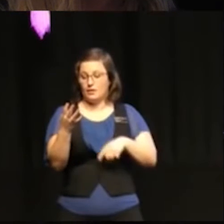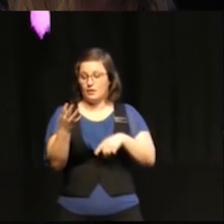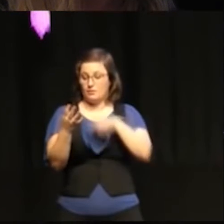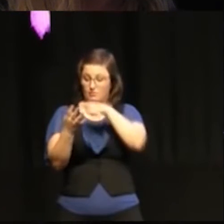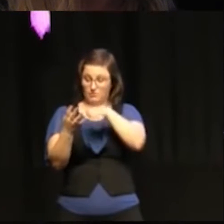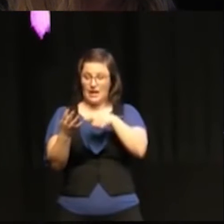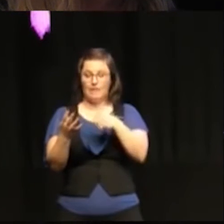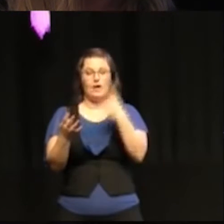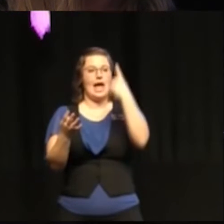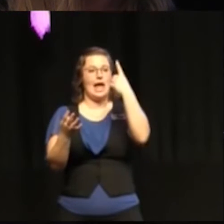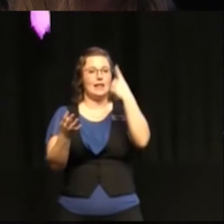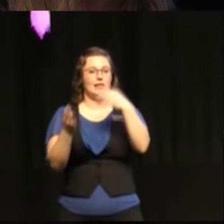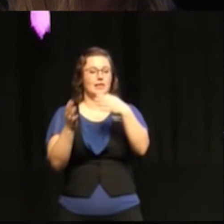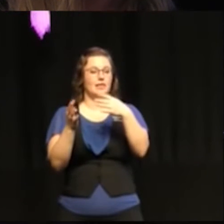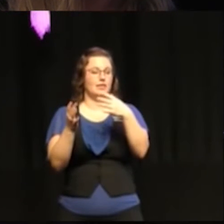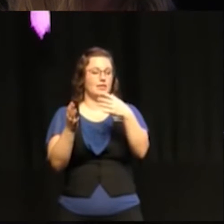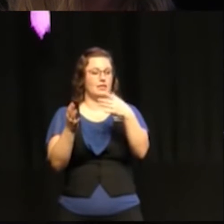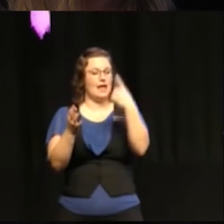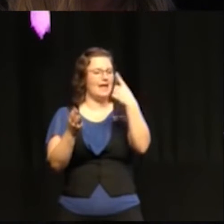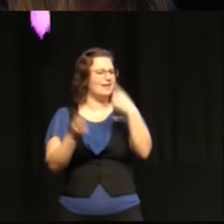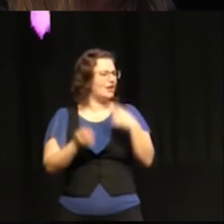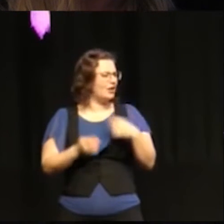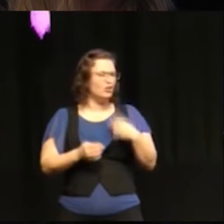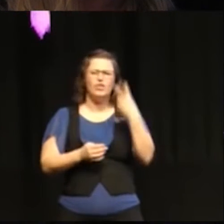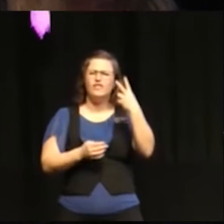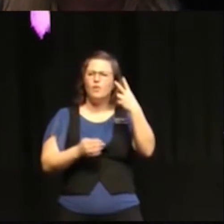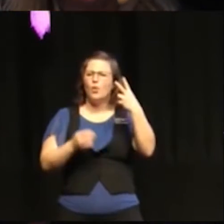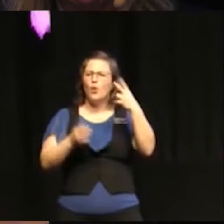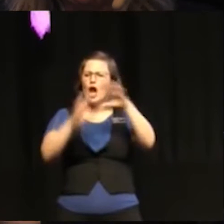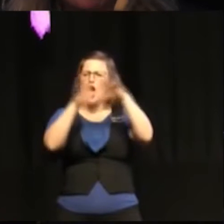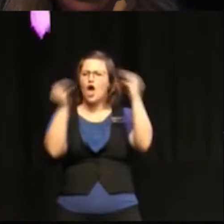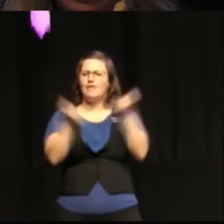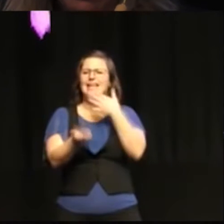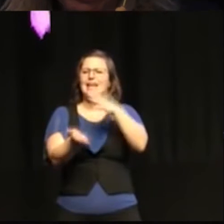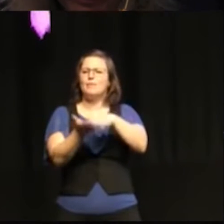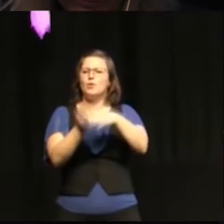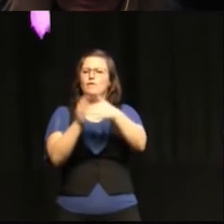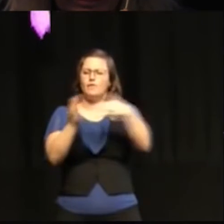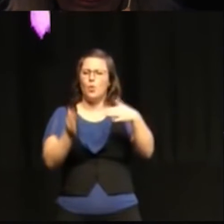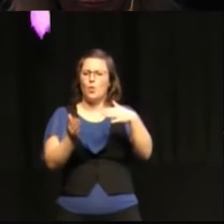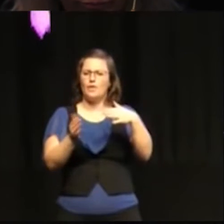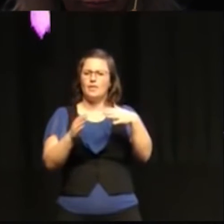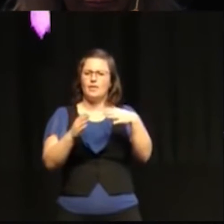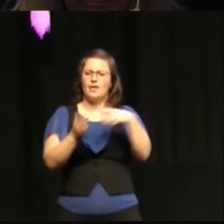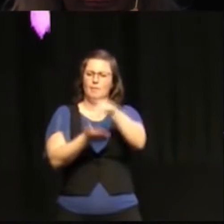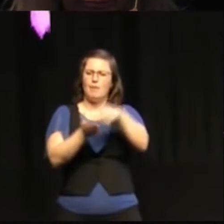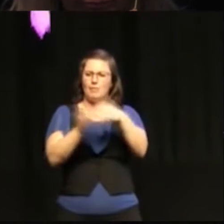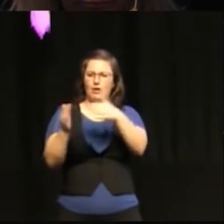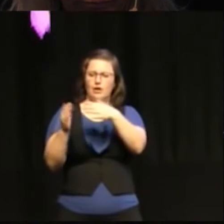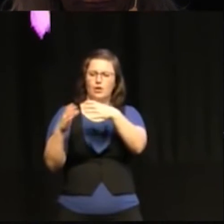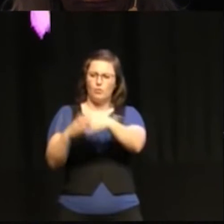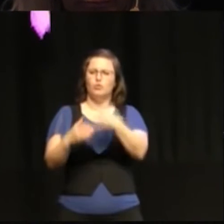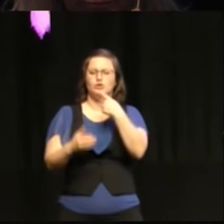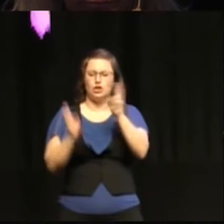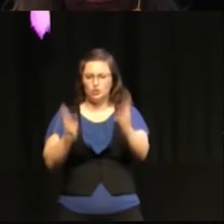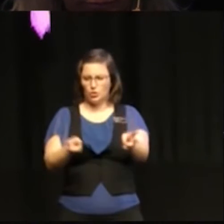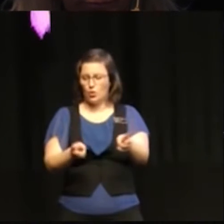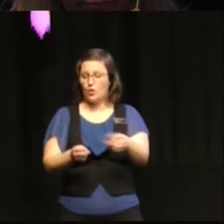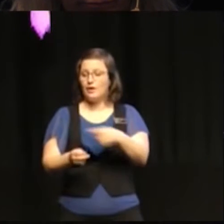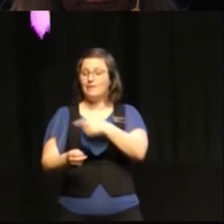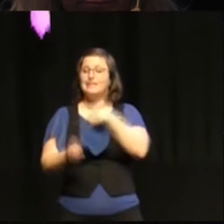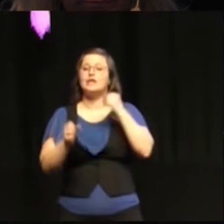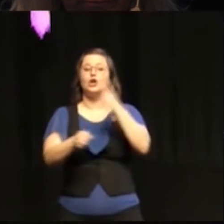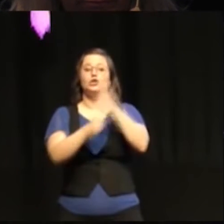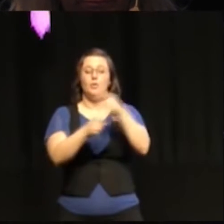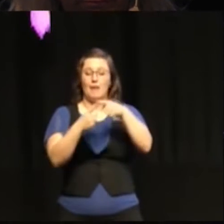de två övergripande rekommendationer från Malmö kommissionen. Och det var ju att arbeta med